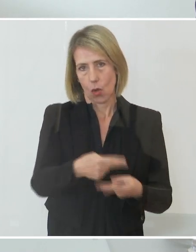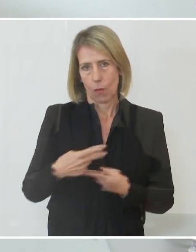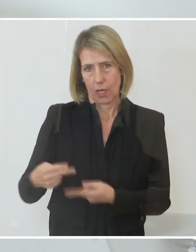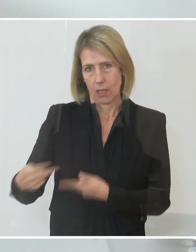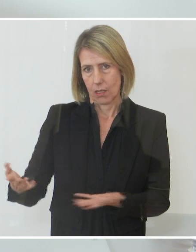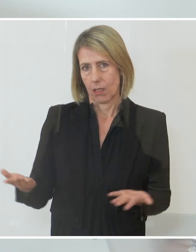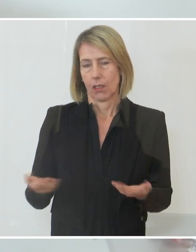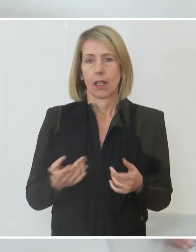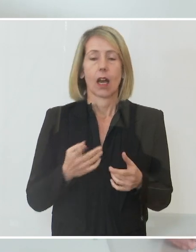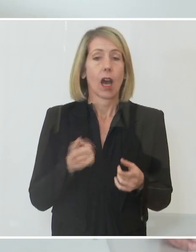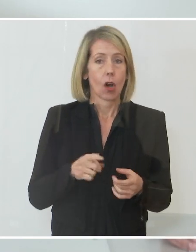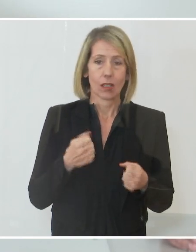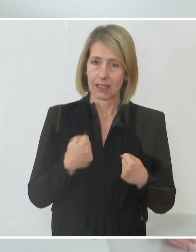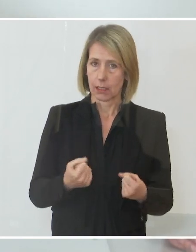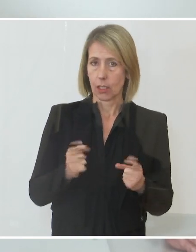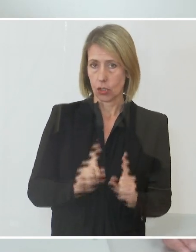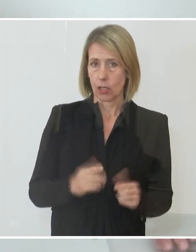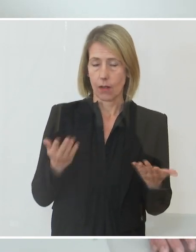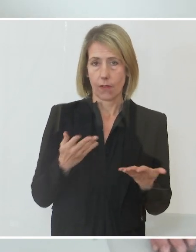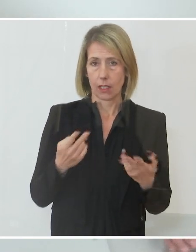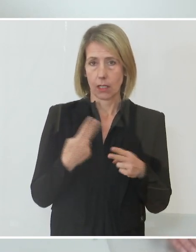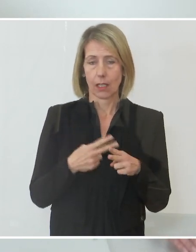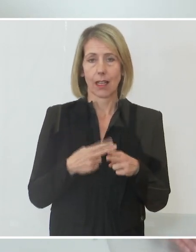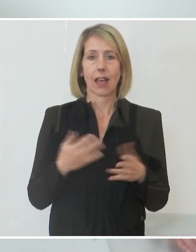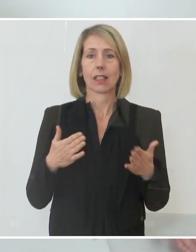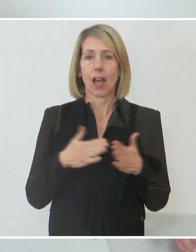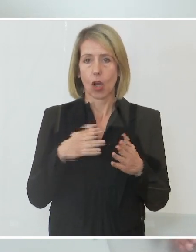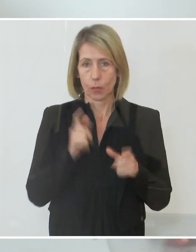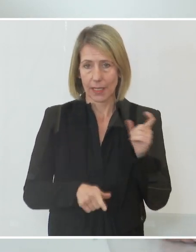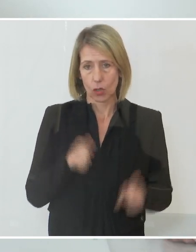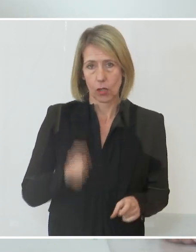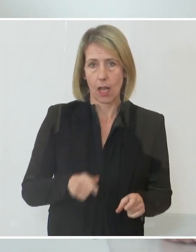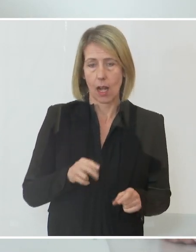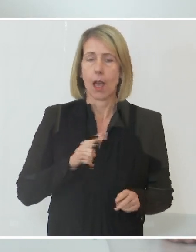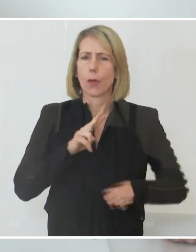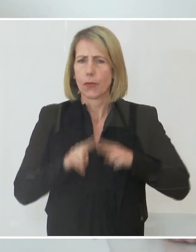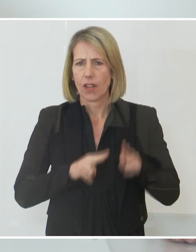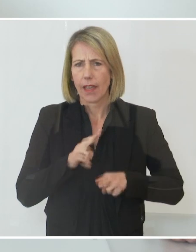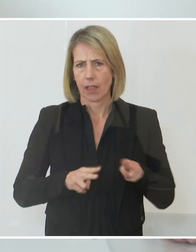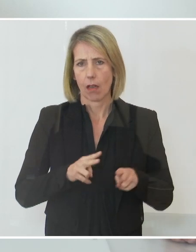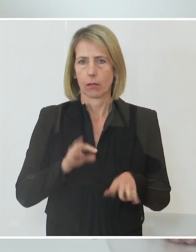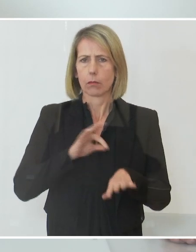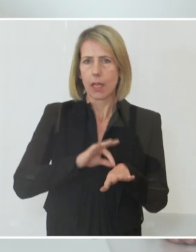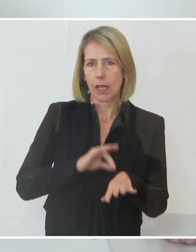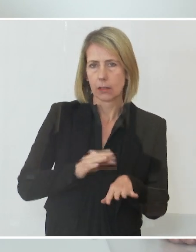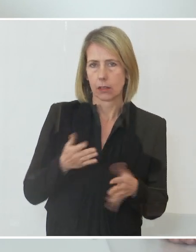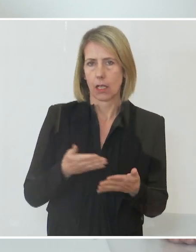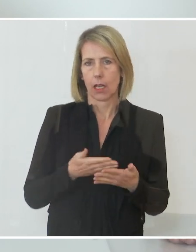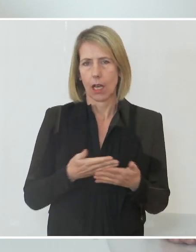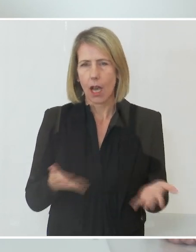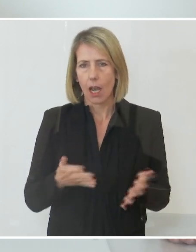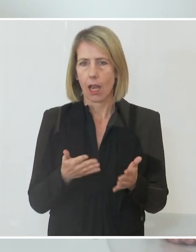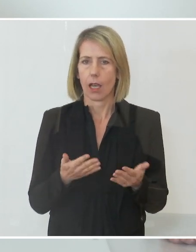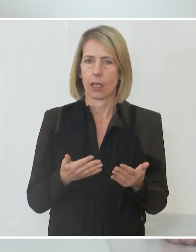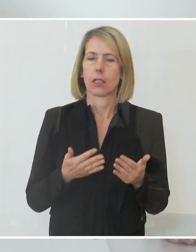dass das Krankenhauspersonal, die Pflegerinnen und Pfleger, die Ärztinnen und Ärzte wieder etwas